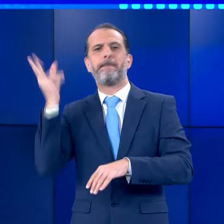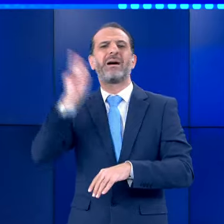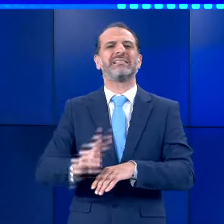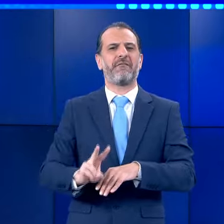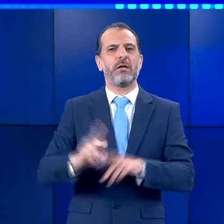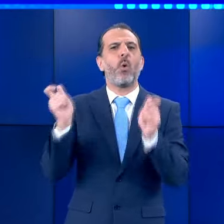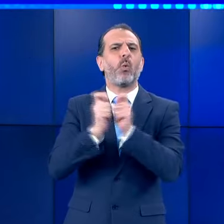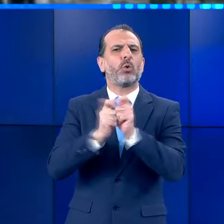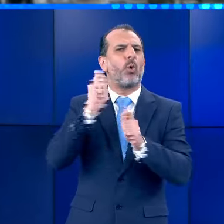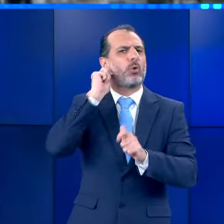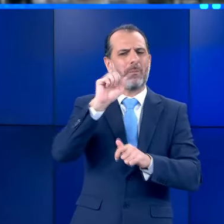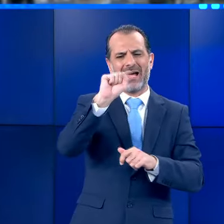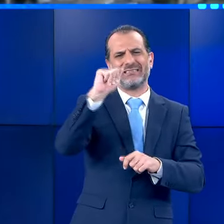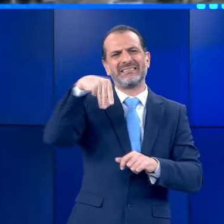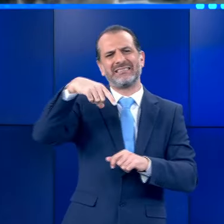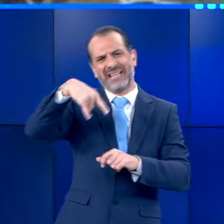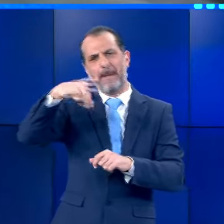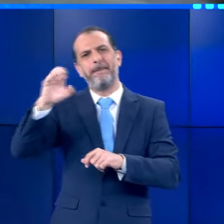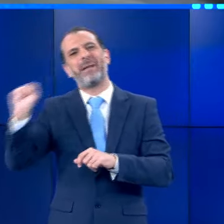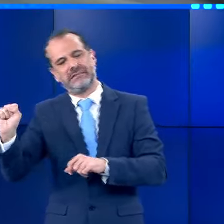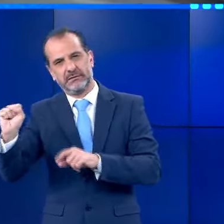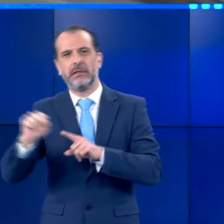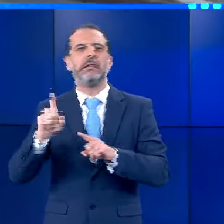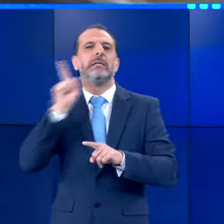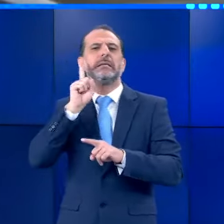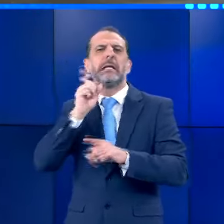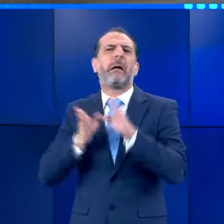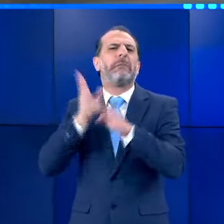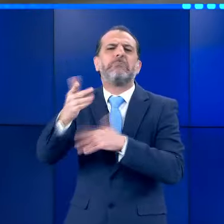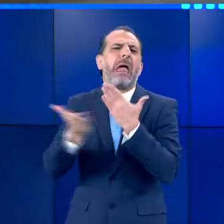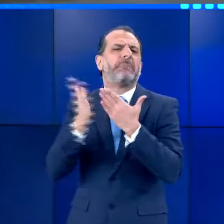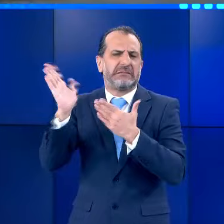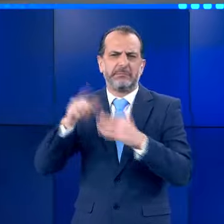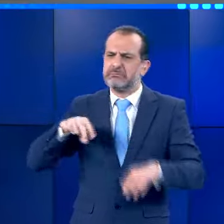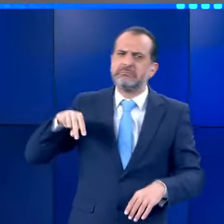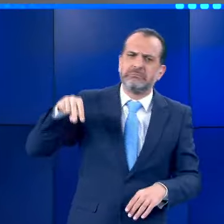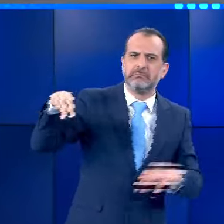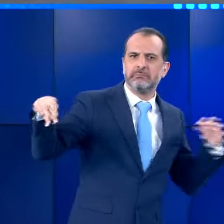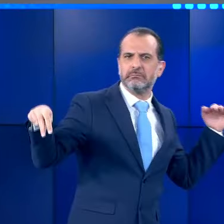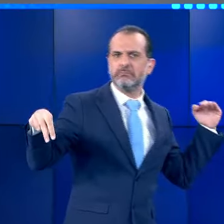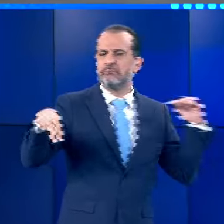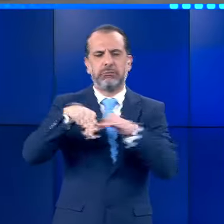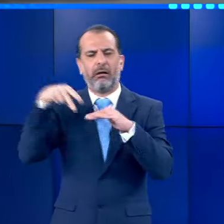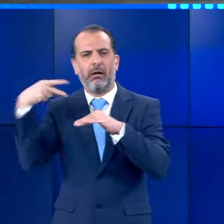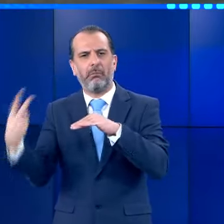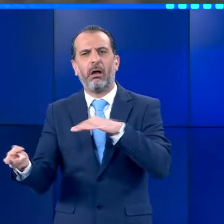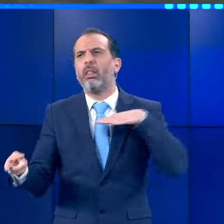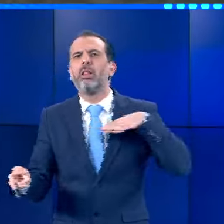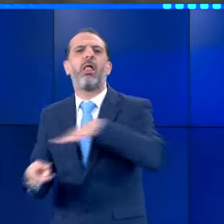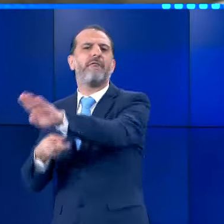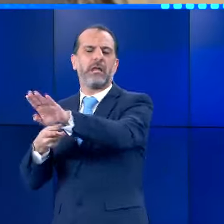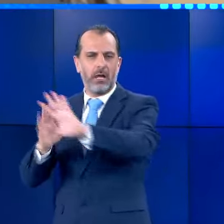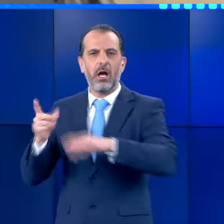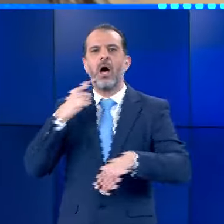Σάπες Ροδόπης. Η γυναίκα είχε πάει για επίσκεψη όταν κάτω από διευκρίνηστες συνθήκες παρασύρθηκε από διερχόμενο όχημα.